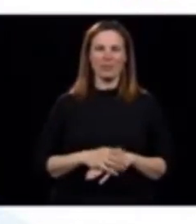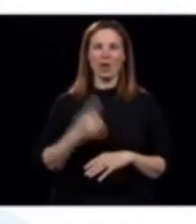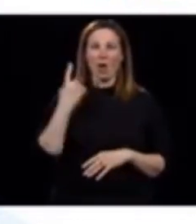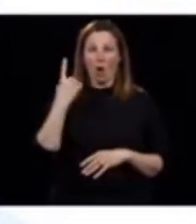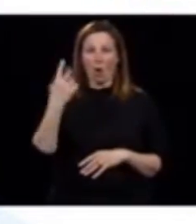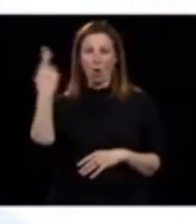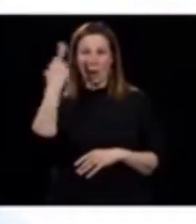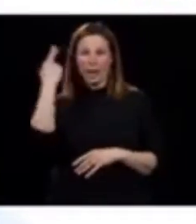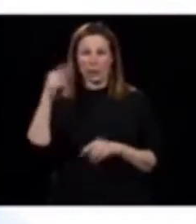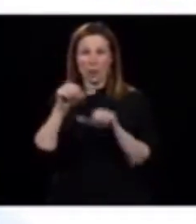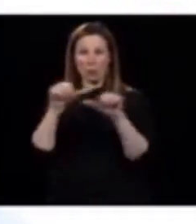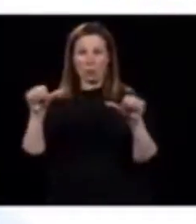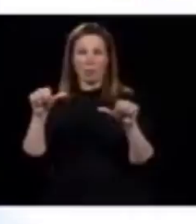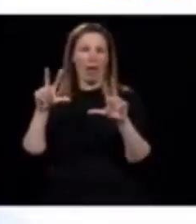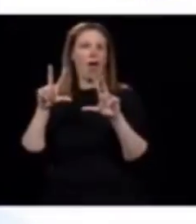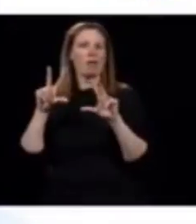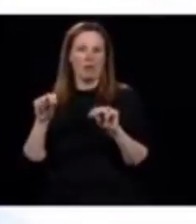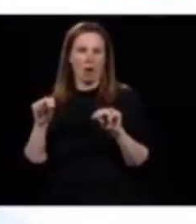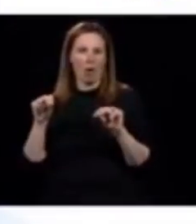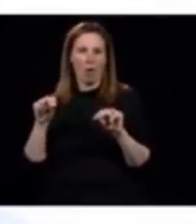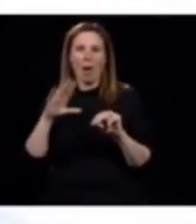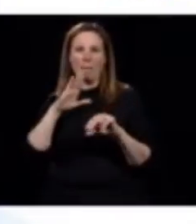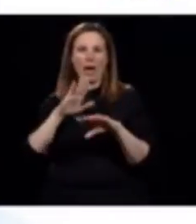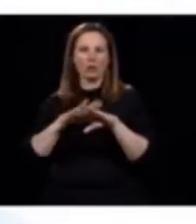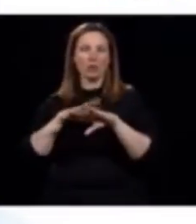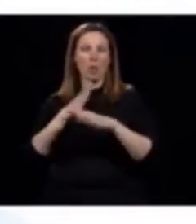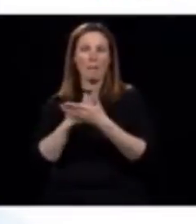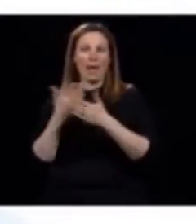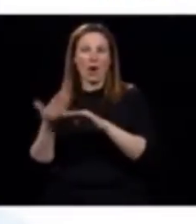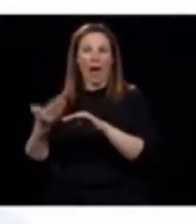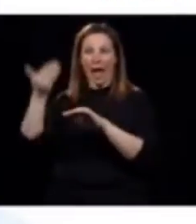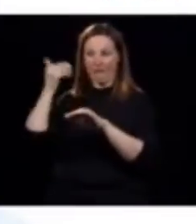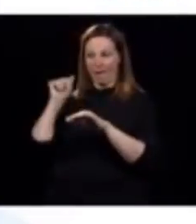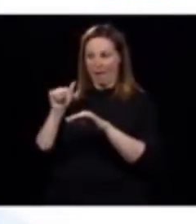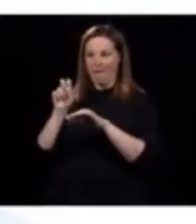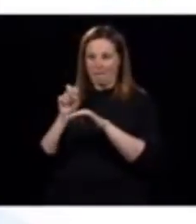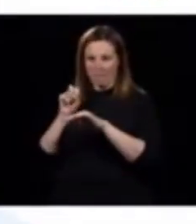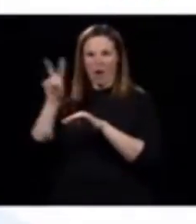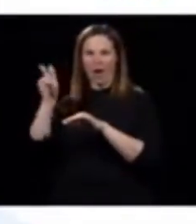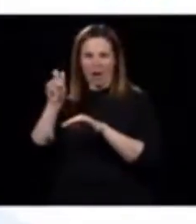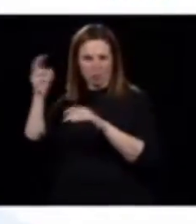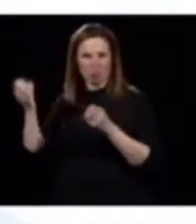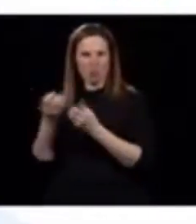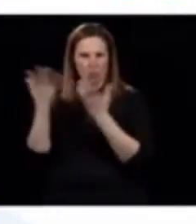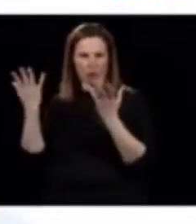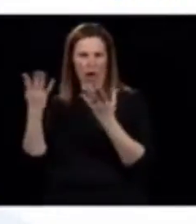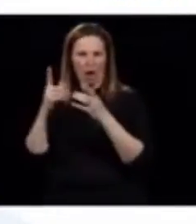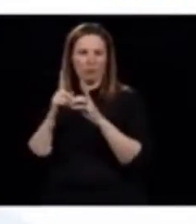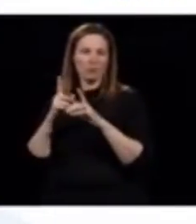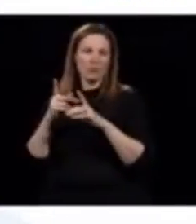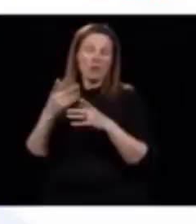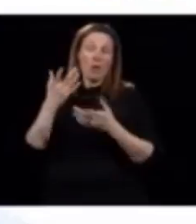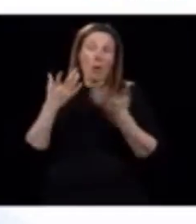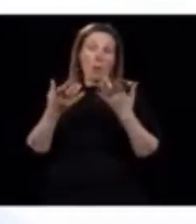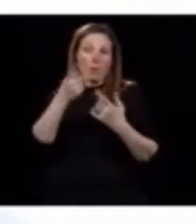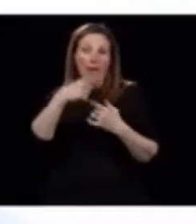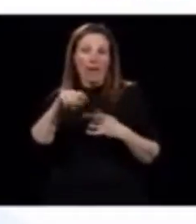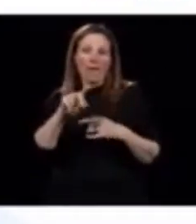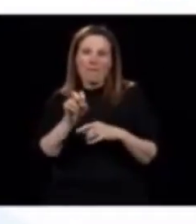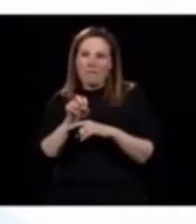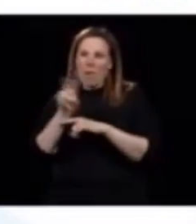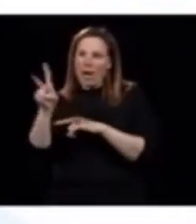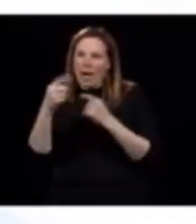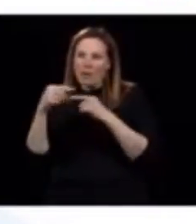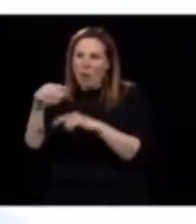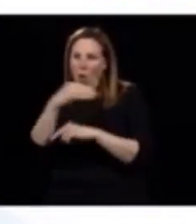seule cause. On revient sur une période antérieure où il y avait des voyages, OK? Puis là, vous allez peut-être me dire, bien, on voyage autant